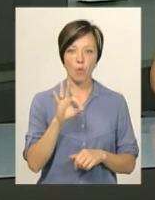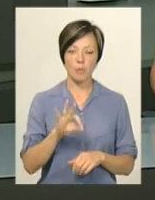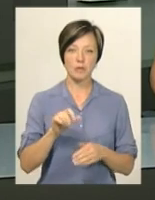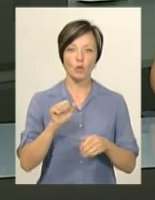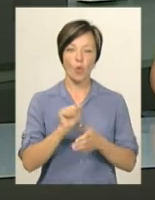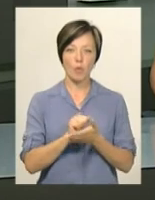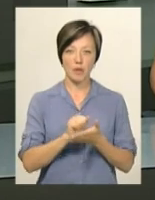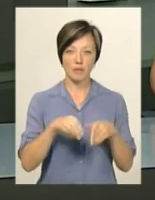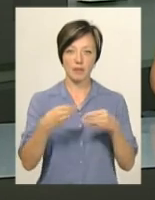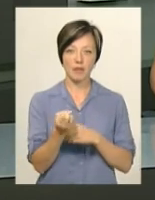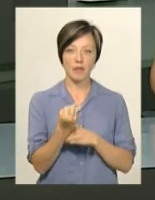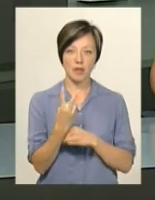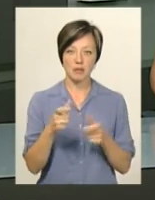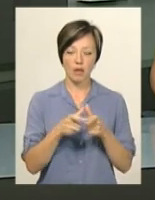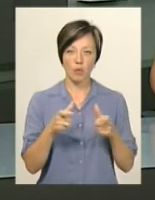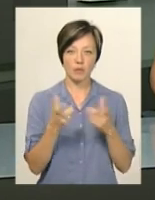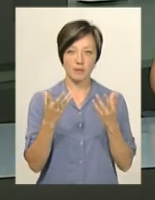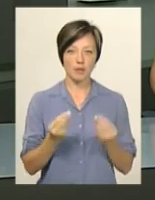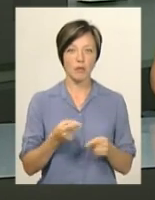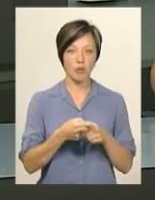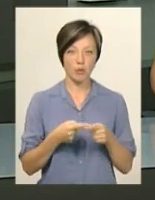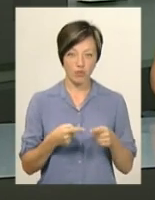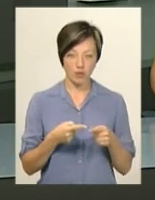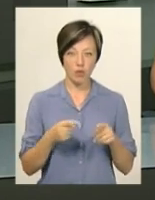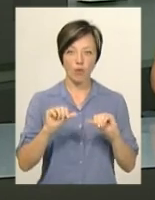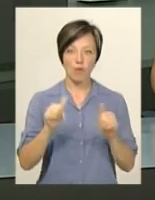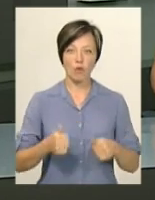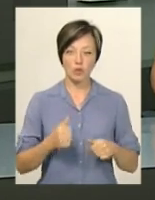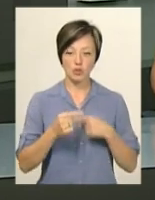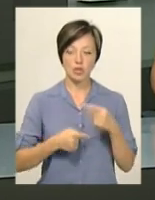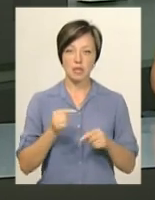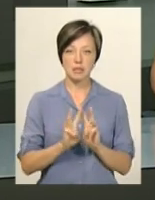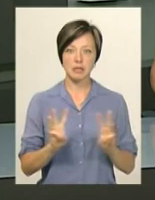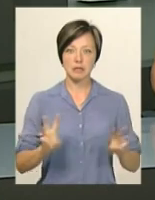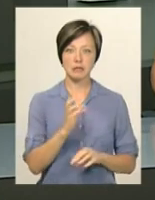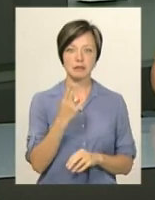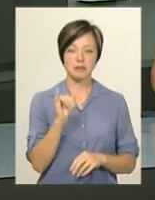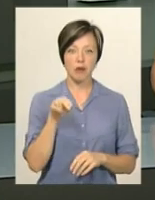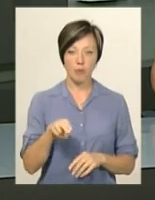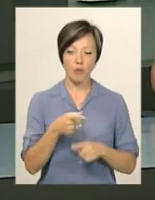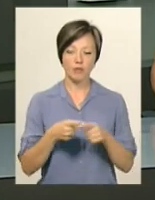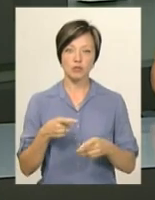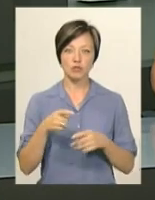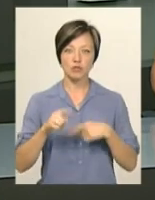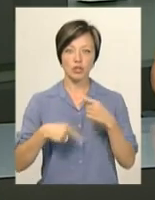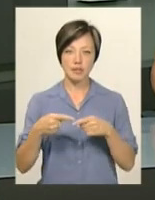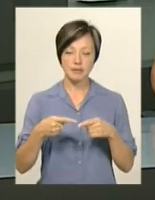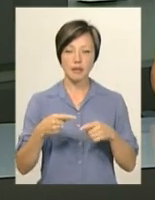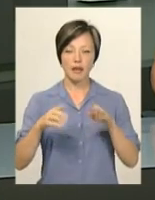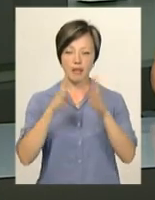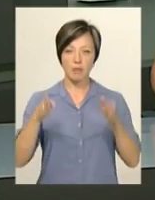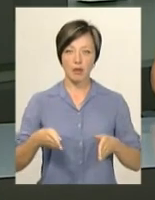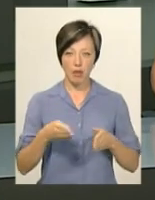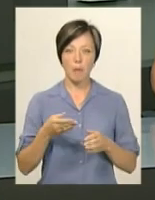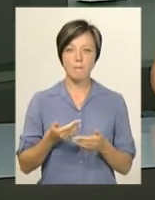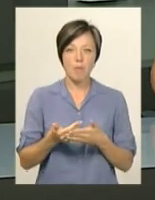Громадянам видавали 12 талонів на день. Половина з них оформлювалась через сайт ЦНАПу, половина через термінал попередньої електронної